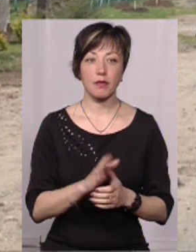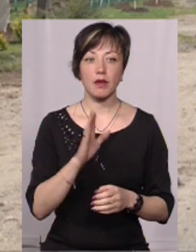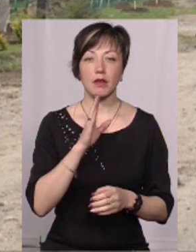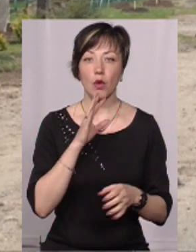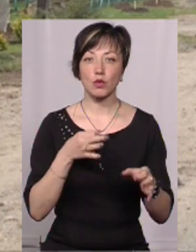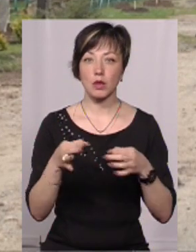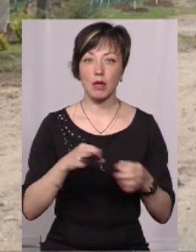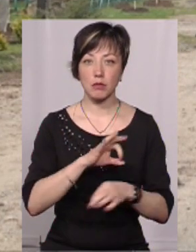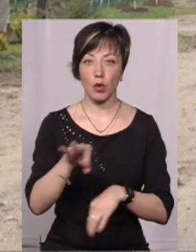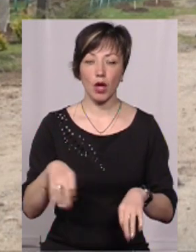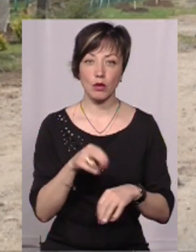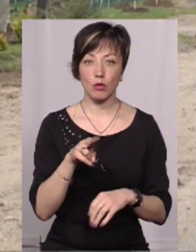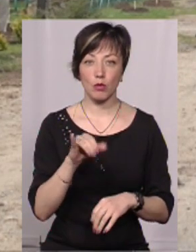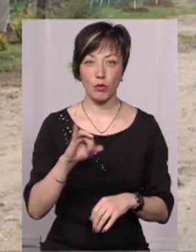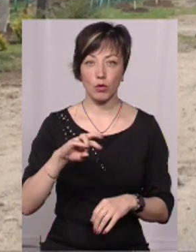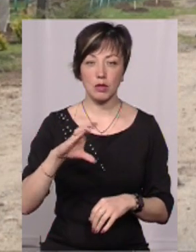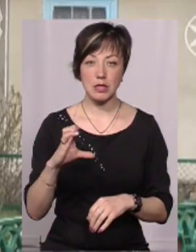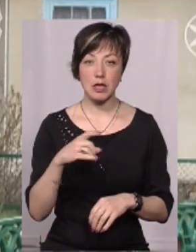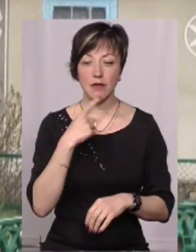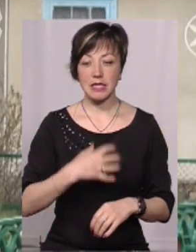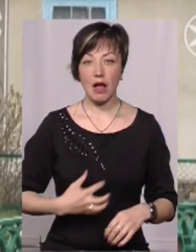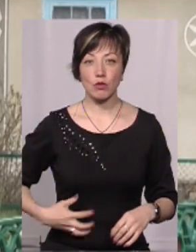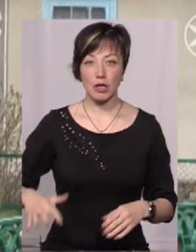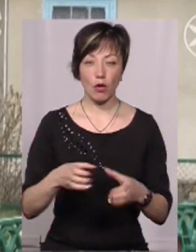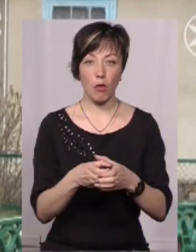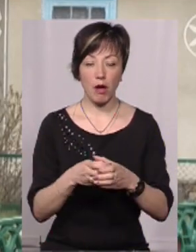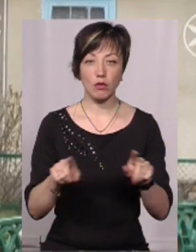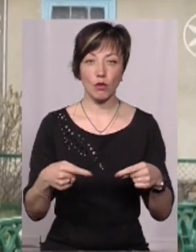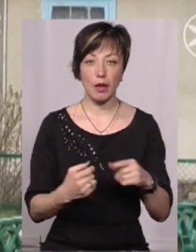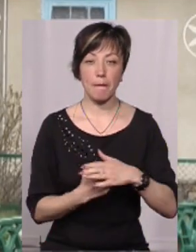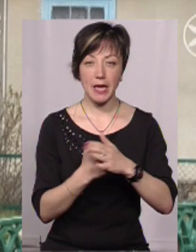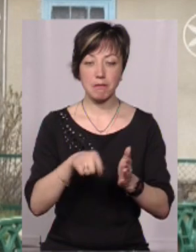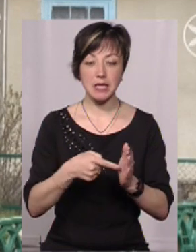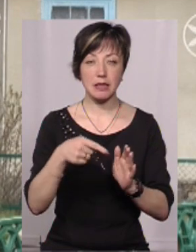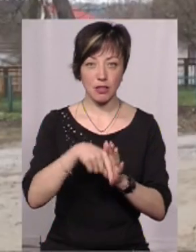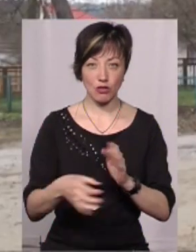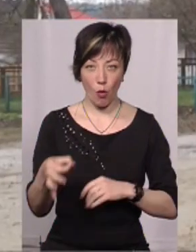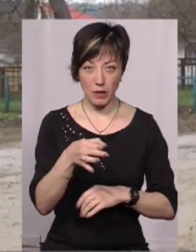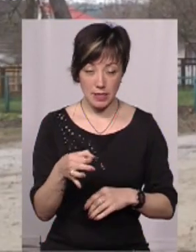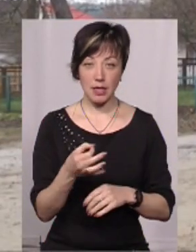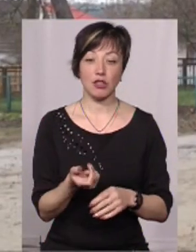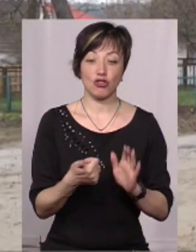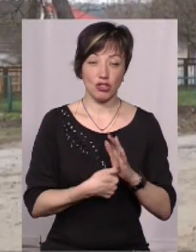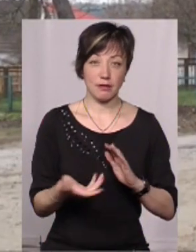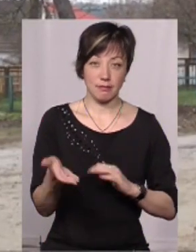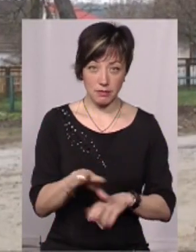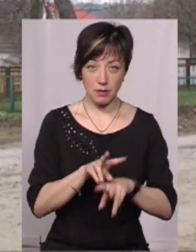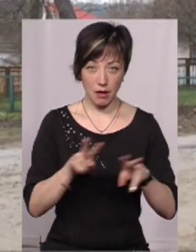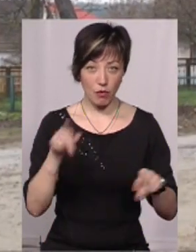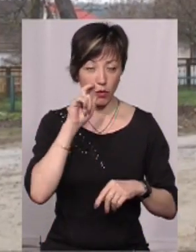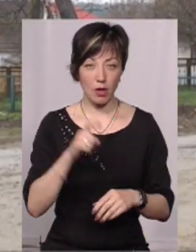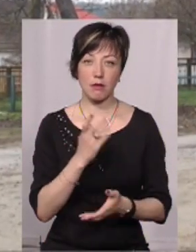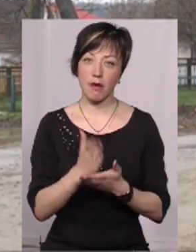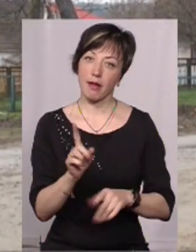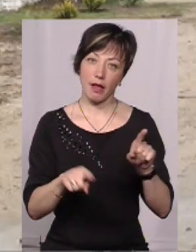проєкту «Пульс» Асоціації міст України, каже, Славутська тергромада утворена на базі міста обласного значення і, як решта, шість таких тергромад в Україні